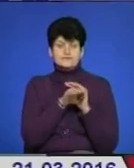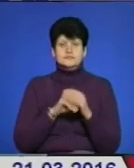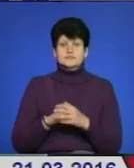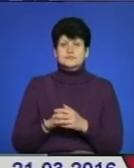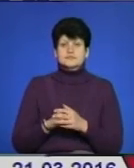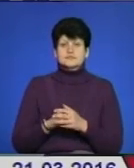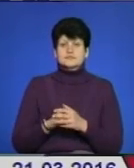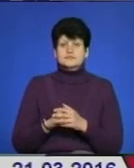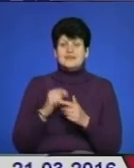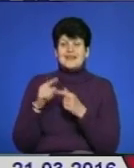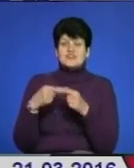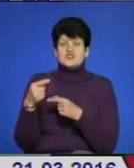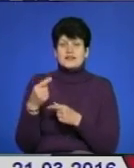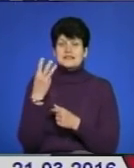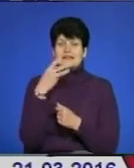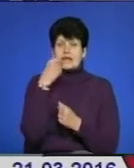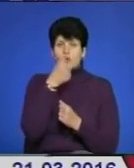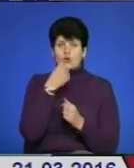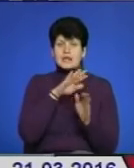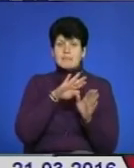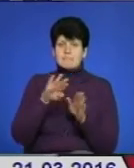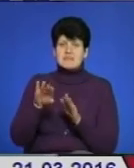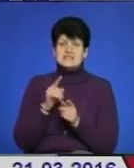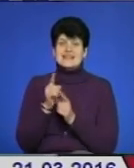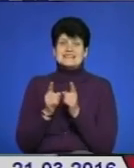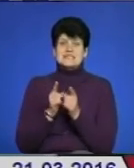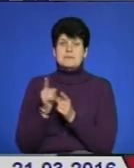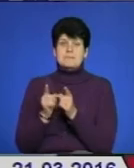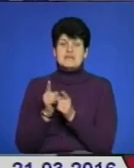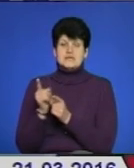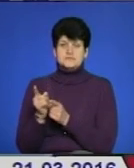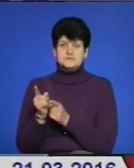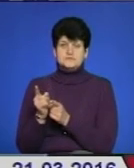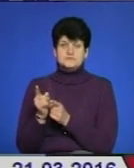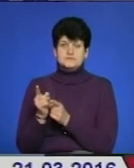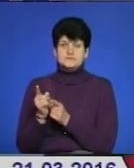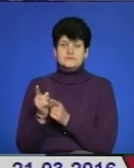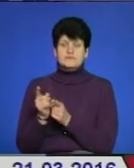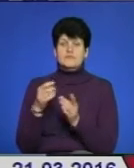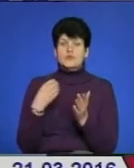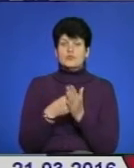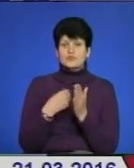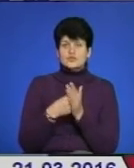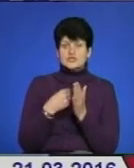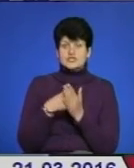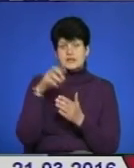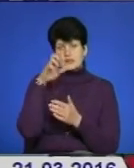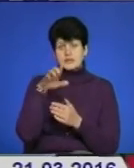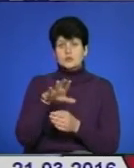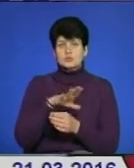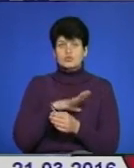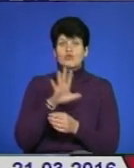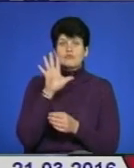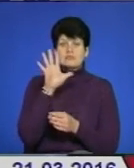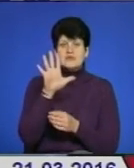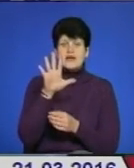Через три роки після змін бюджет країни був ще 5